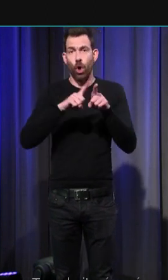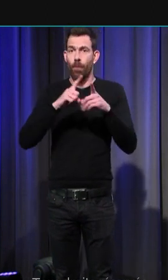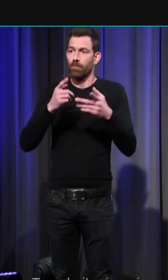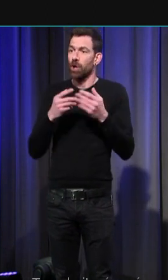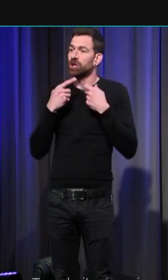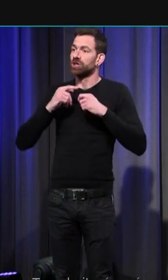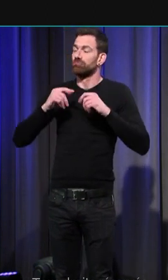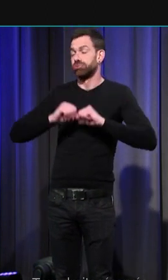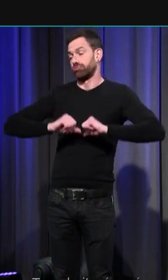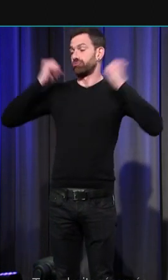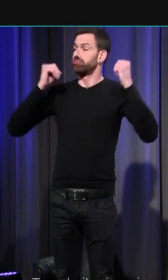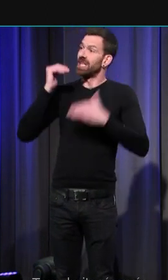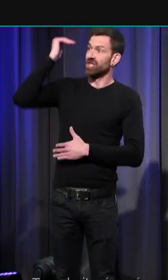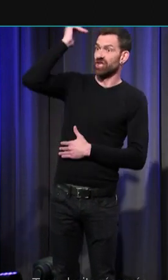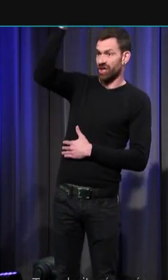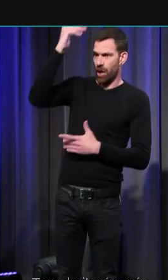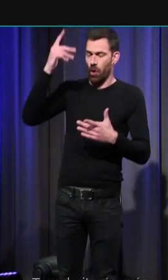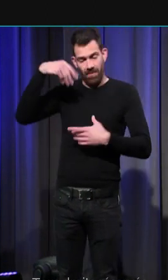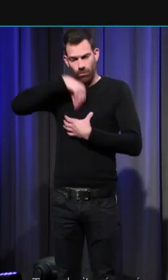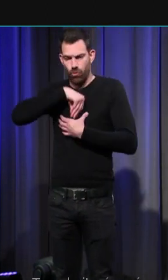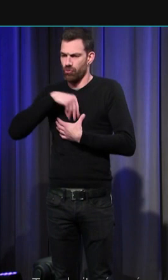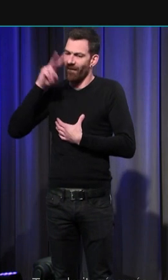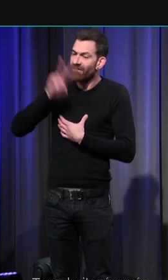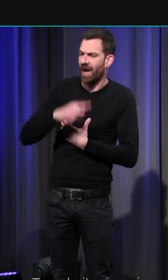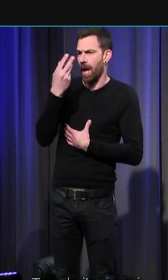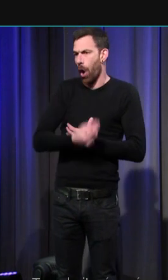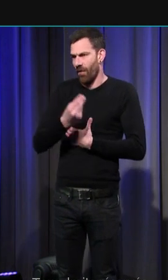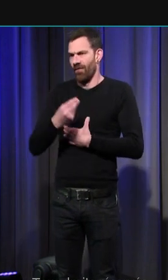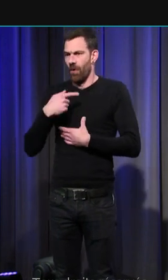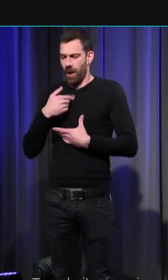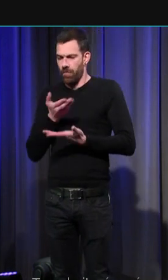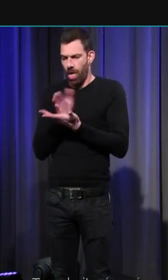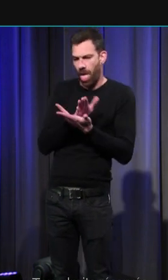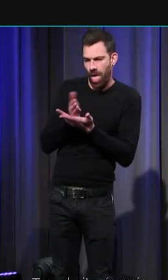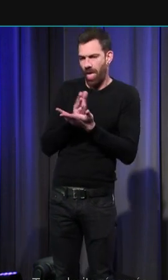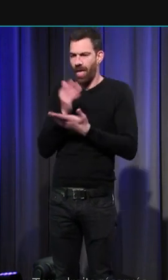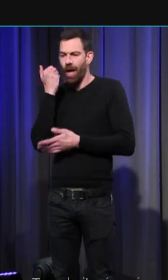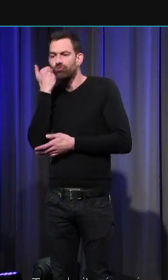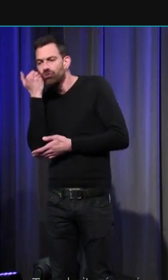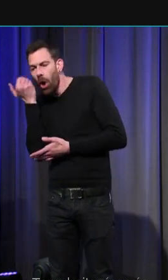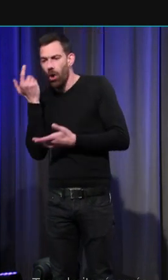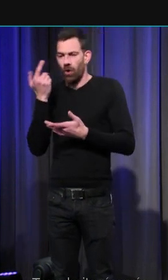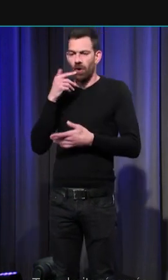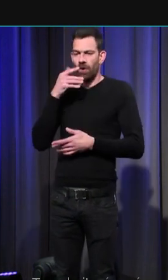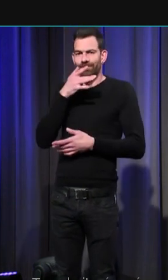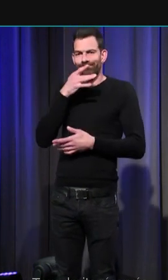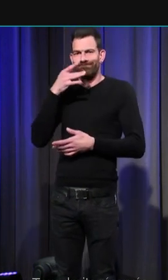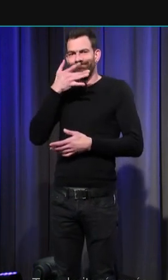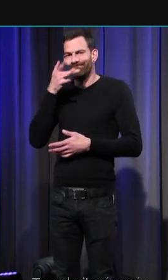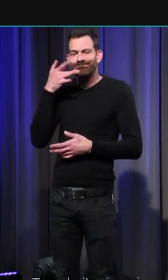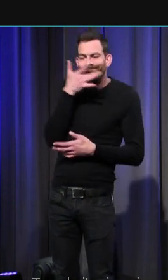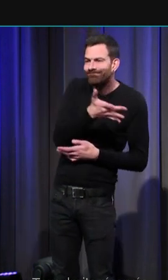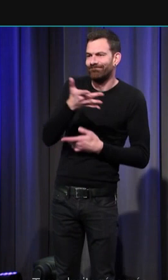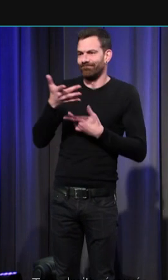'enfer et les plaisirs naïfs, entre la cruauté et la tendresse. Et lorsque Lucien